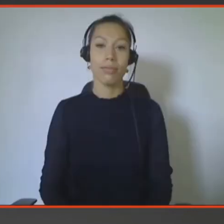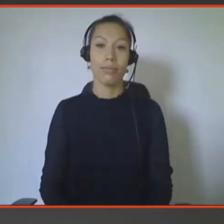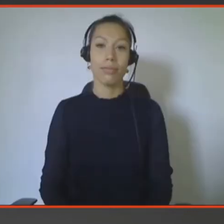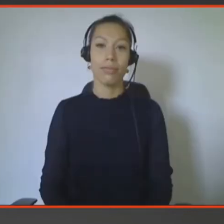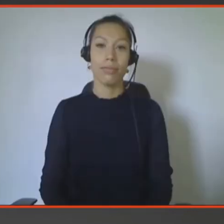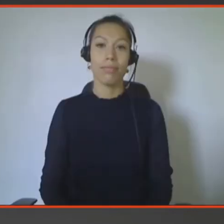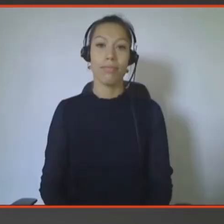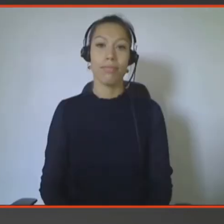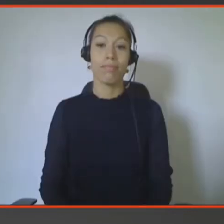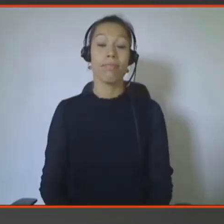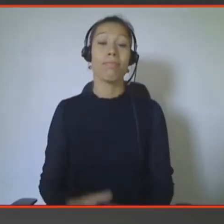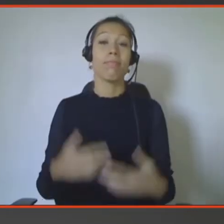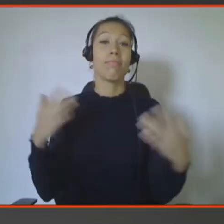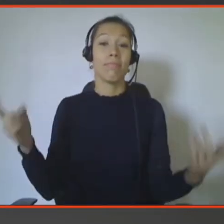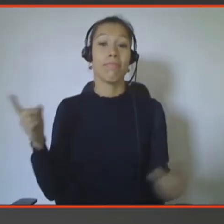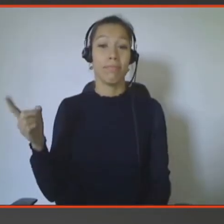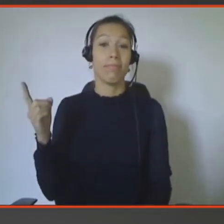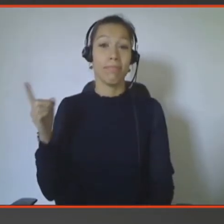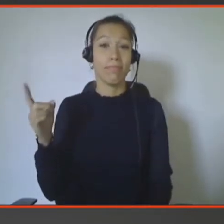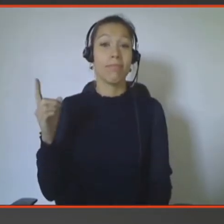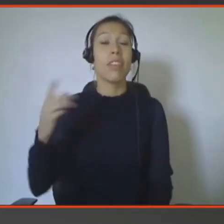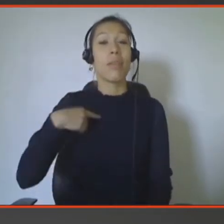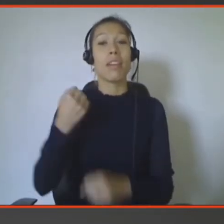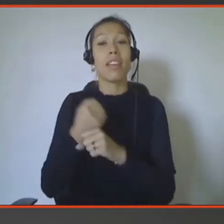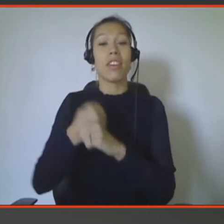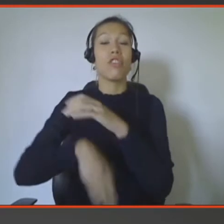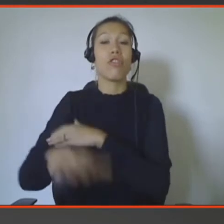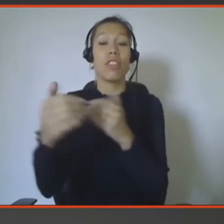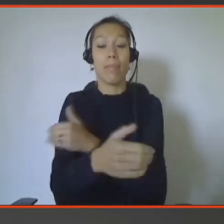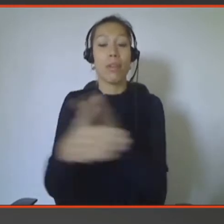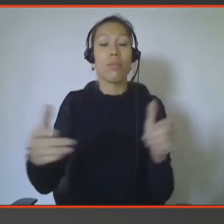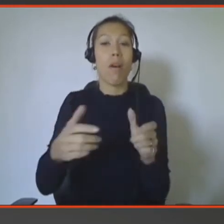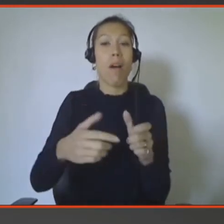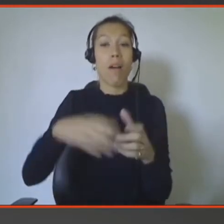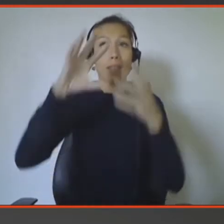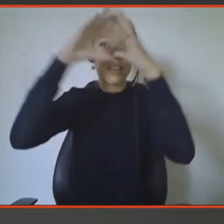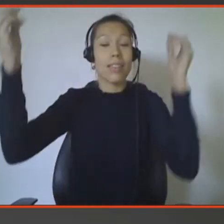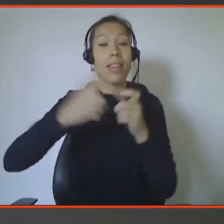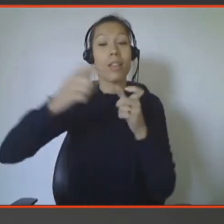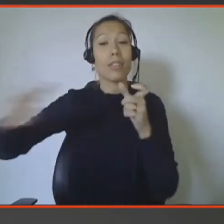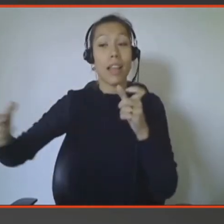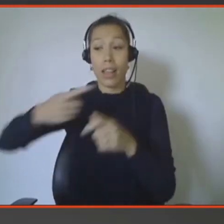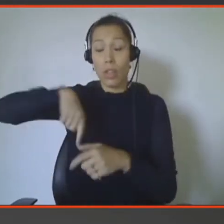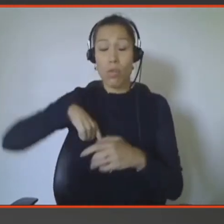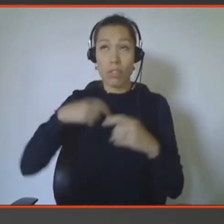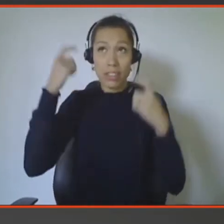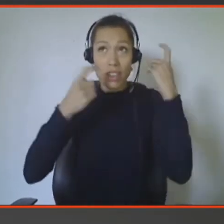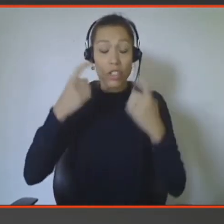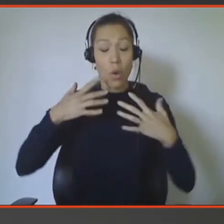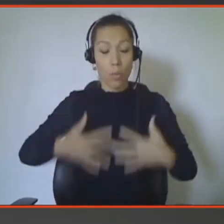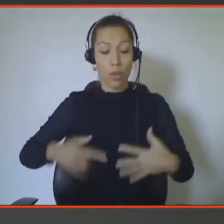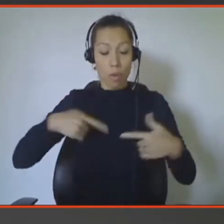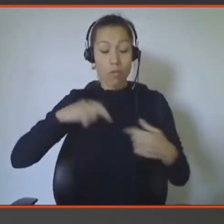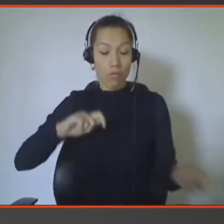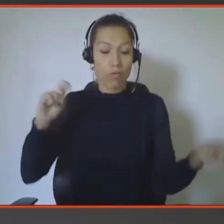Alors, faut savoir qu'à Ine Doven, je travaille dans un département de design industriel et on travaille sur le changement de comportement pour ce qu'on